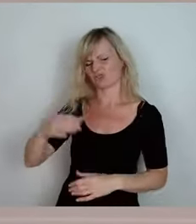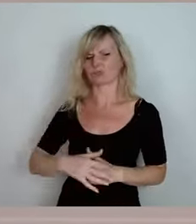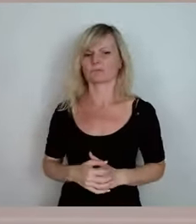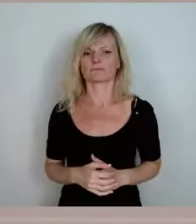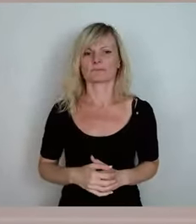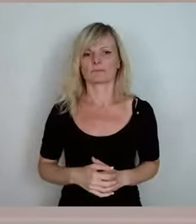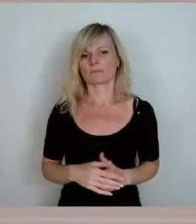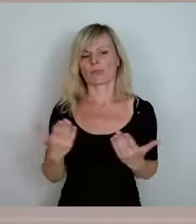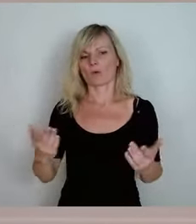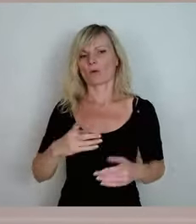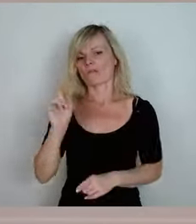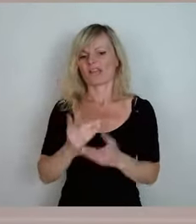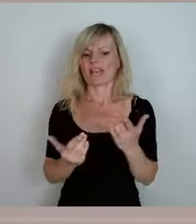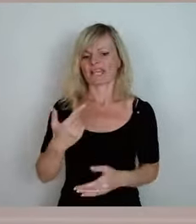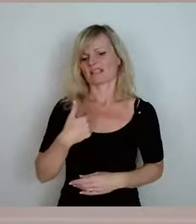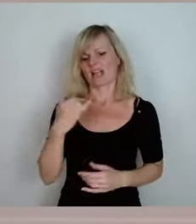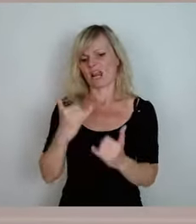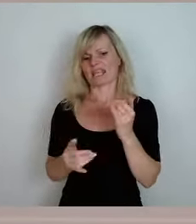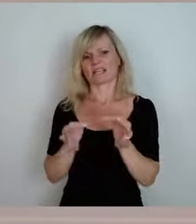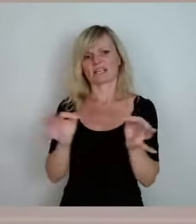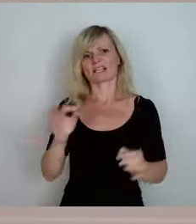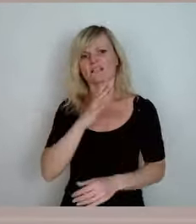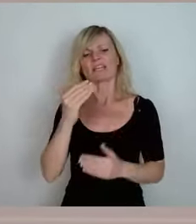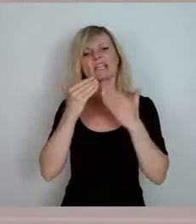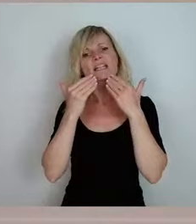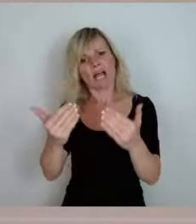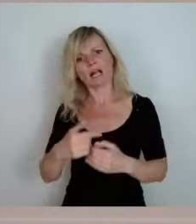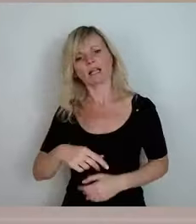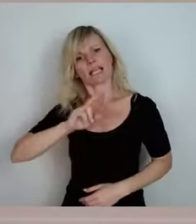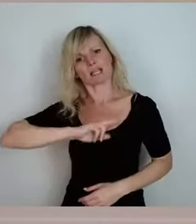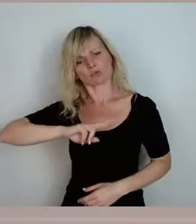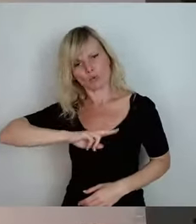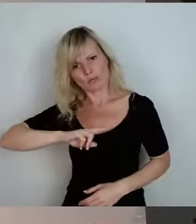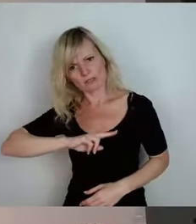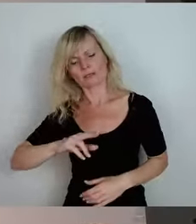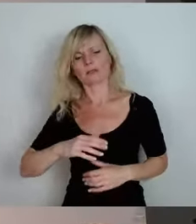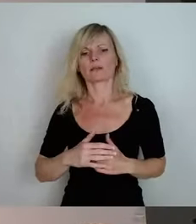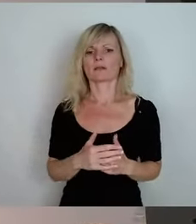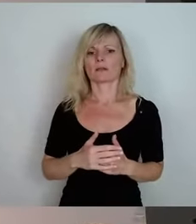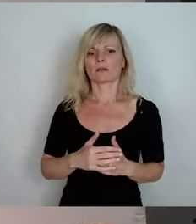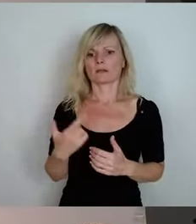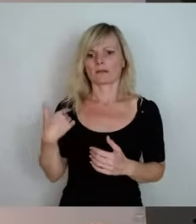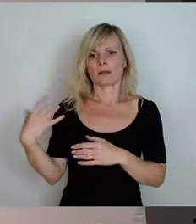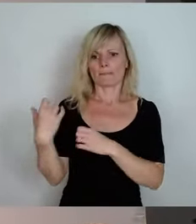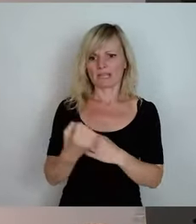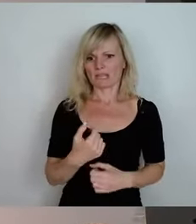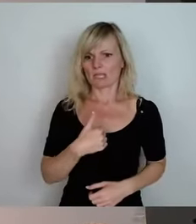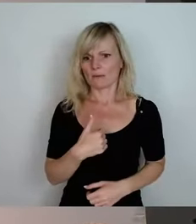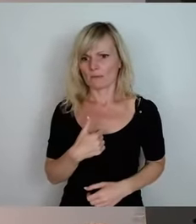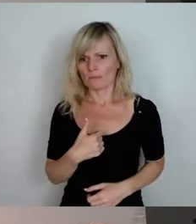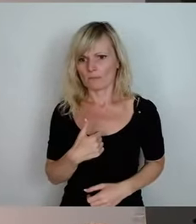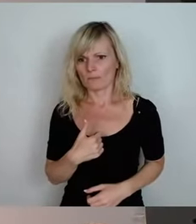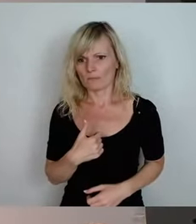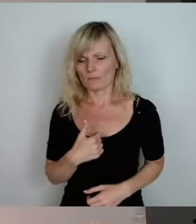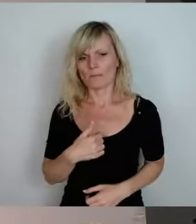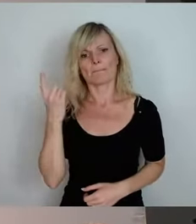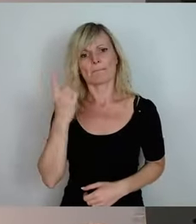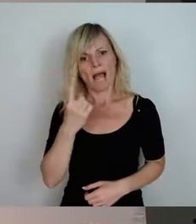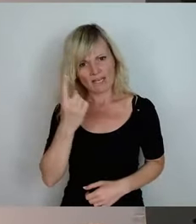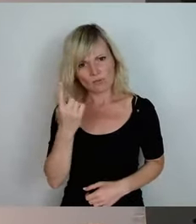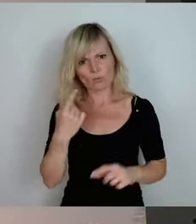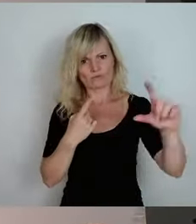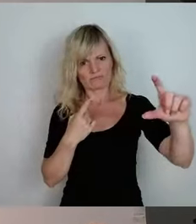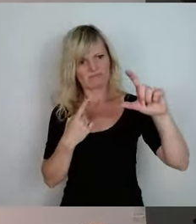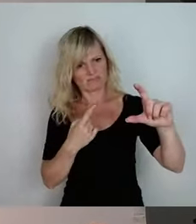letzte Satz. Vielen Dank für Ihre Geduld. Ich nehme das hier als Mahnung, dass ich viel zu lange rede,